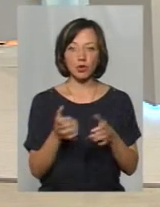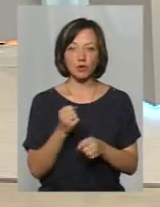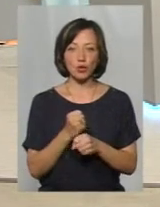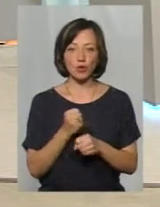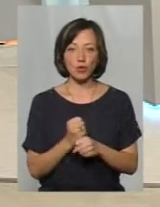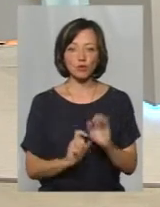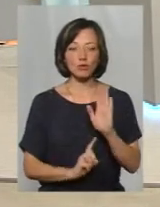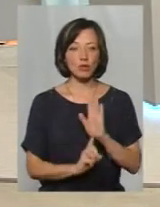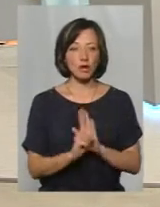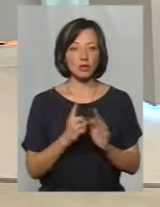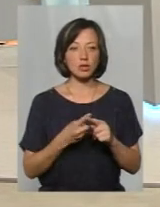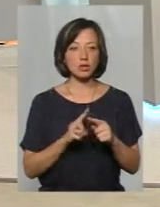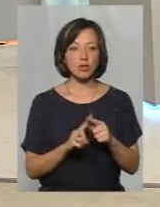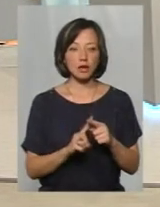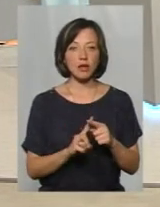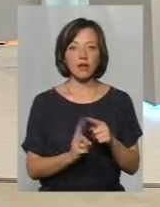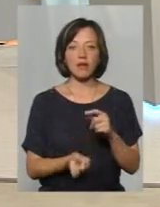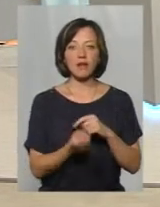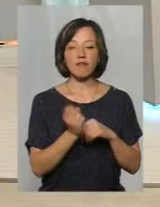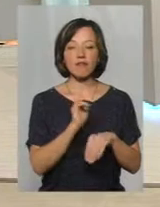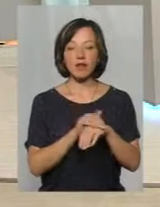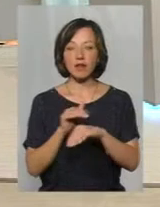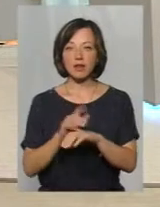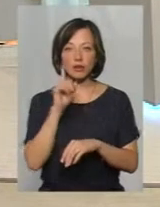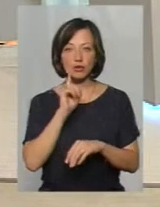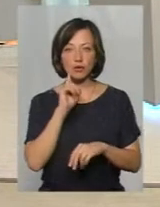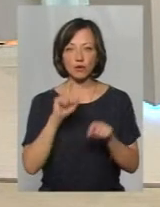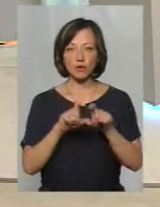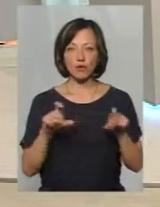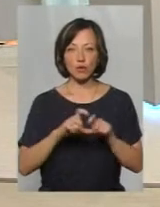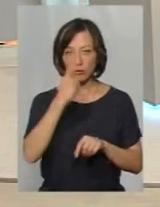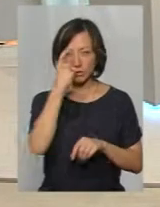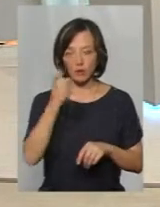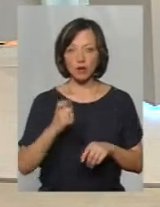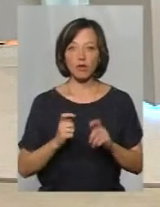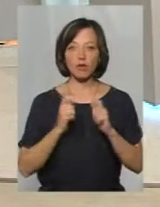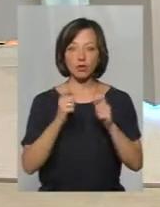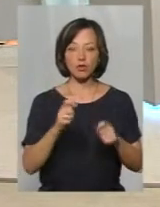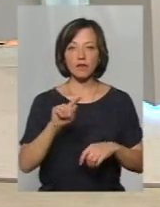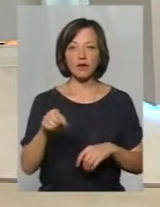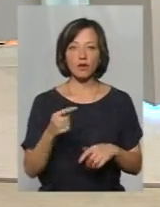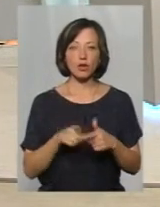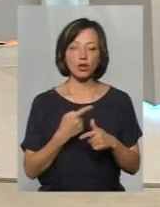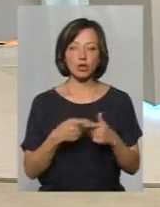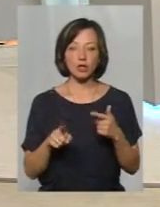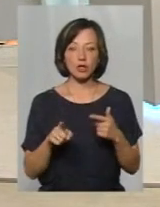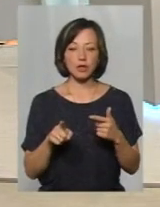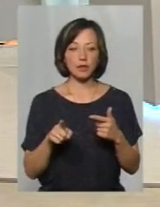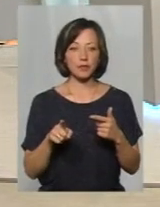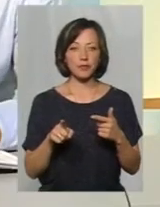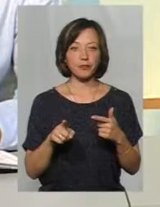тобто спочатку це виявлення тимчасових споруд, попередження, вручення вимоги, чи ми